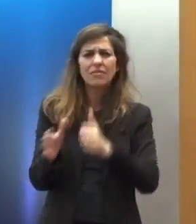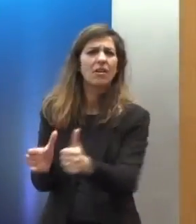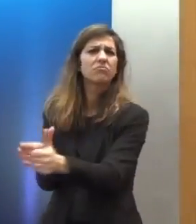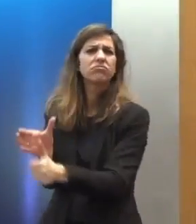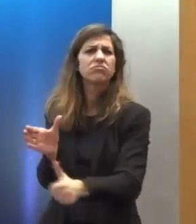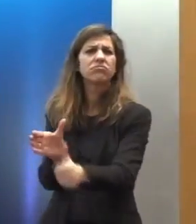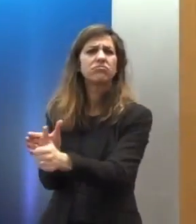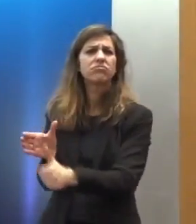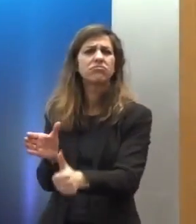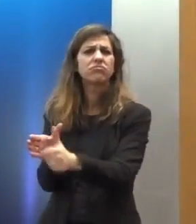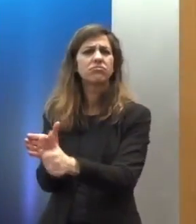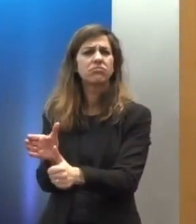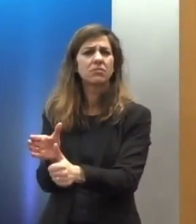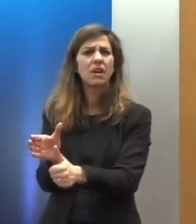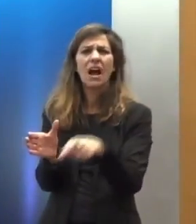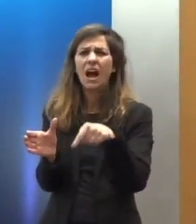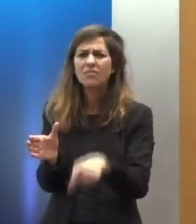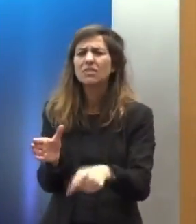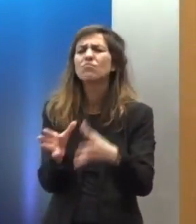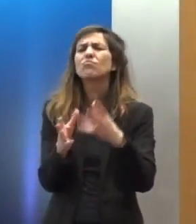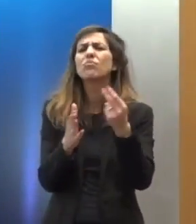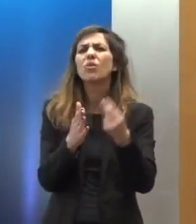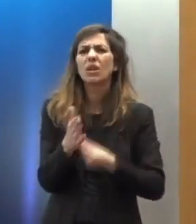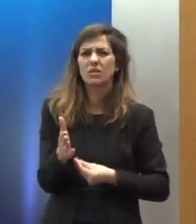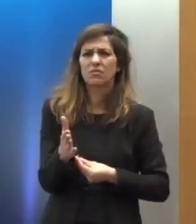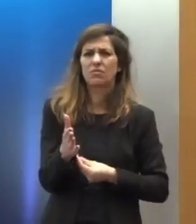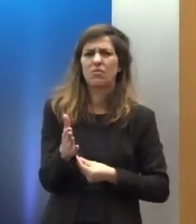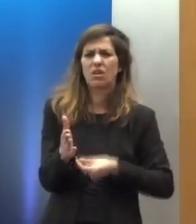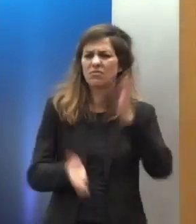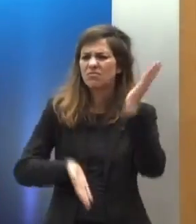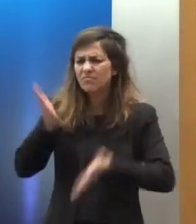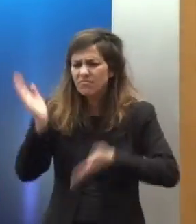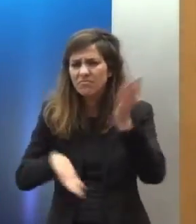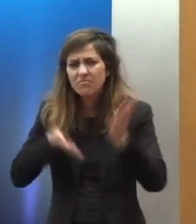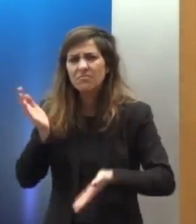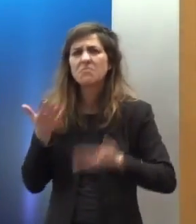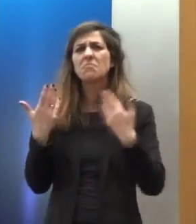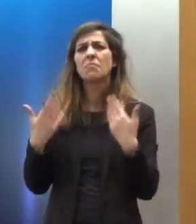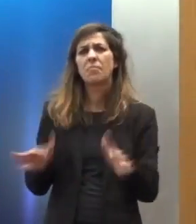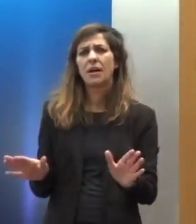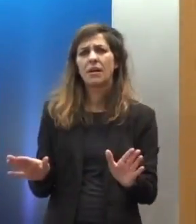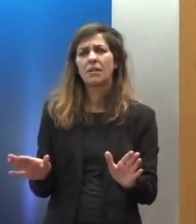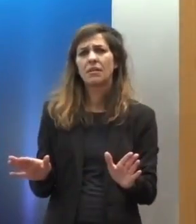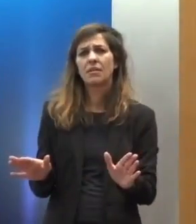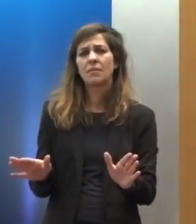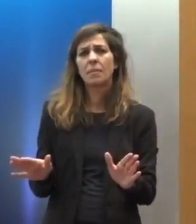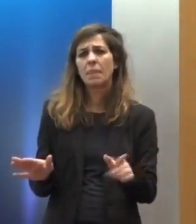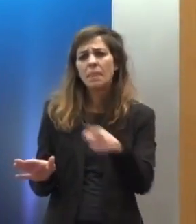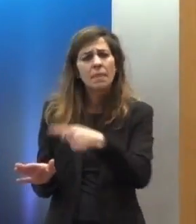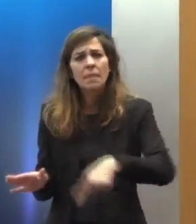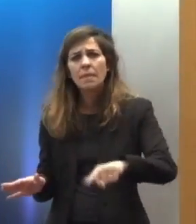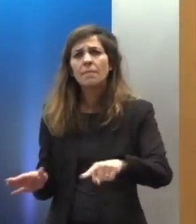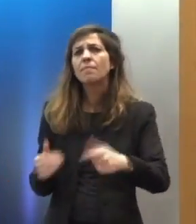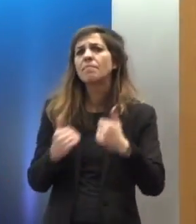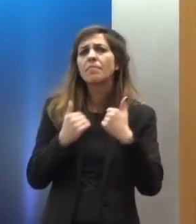μόνο κατατρεγμένοι και βασανιζόμενοι αλλά μη έχοντας τη δυνατότητα